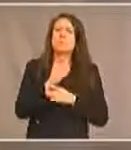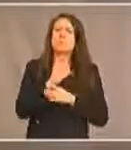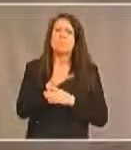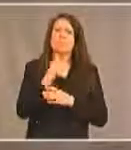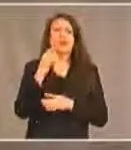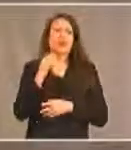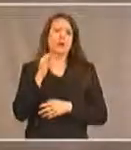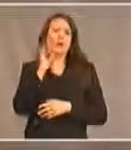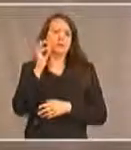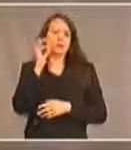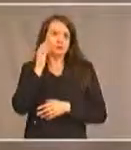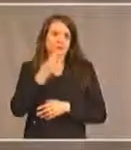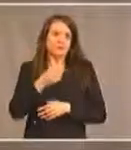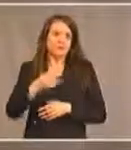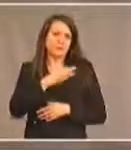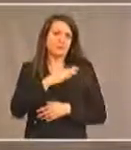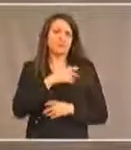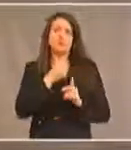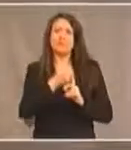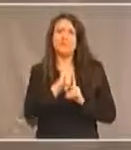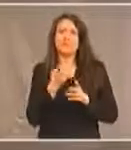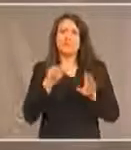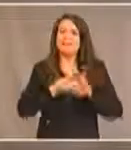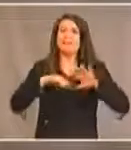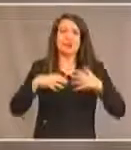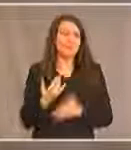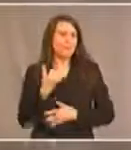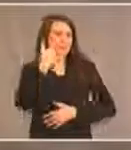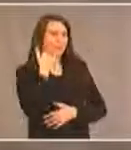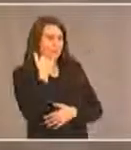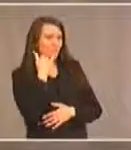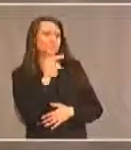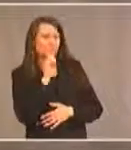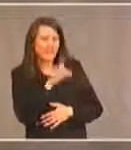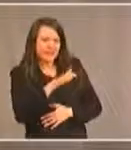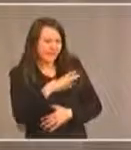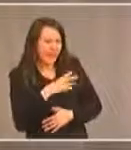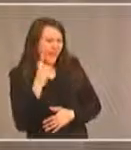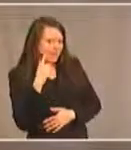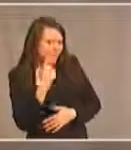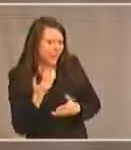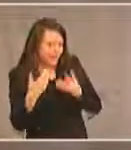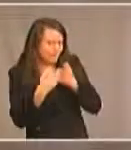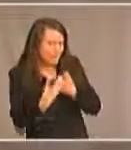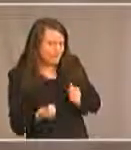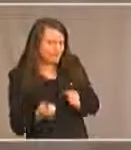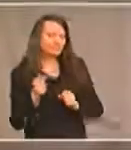Autochtones et des Handicaps. Et il sera des nôtres au téléphone. Neil, êtes-vous en ligne ? Oui, je suis là. Donc,